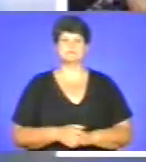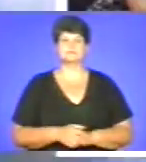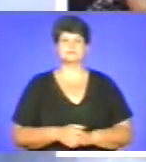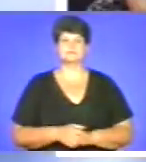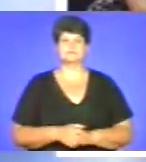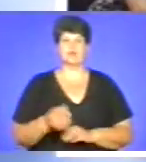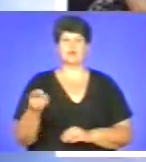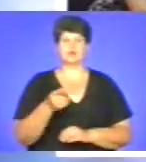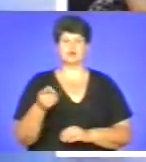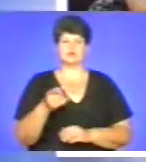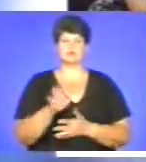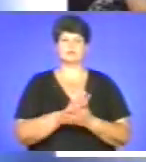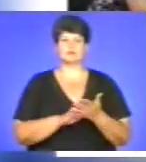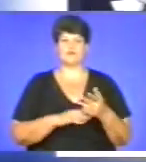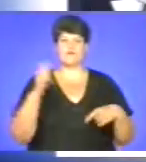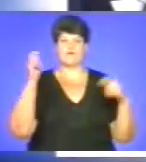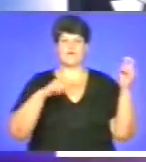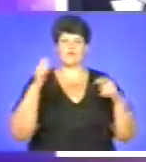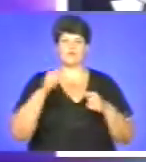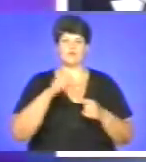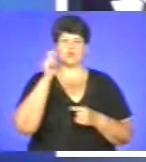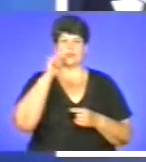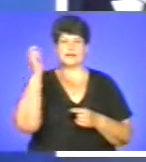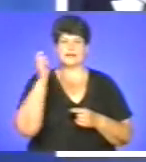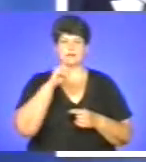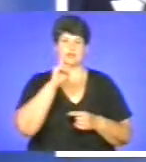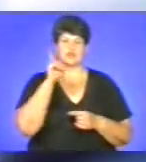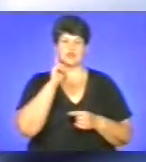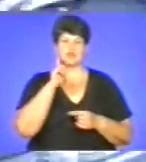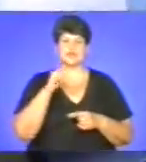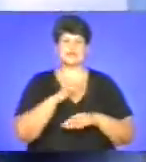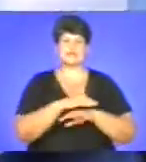У Тернополі триває форум української молодіжної діаспори.